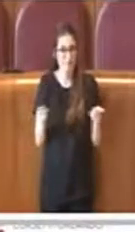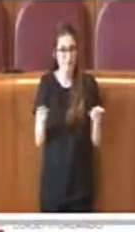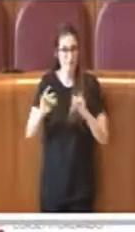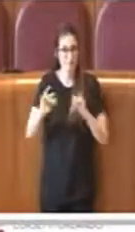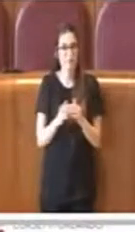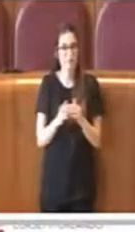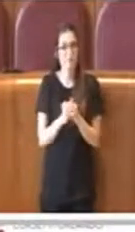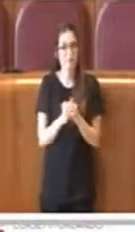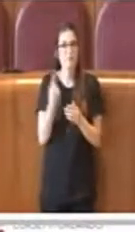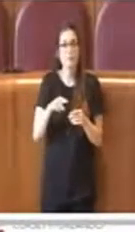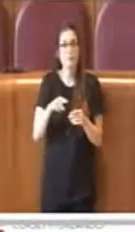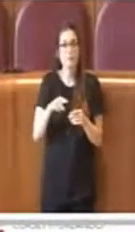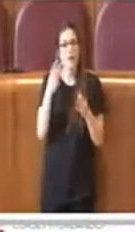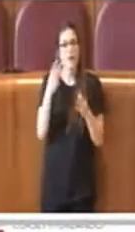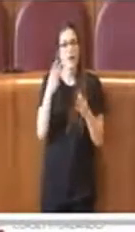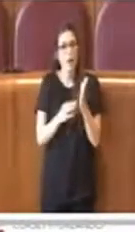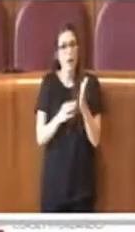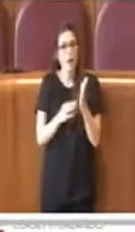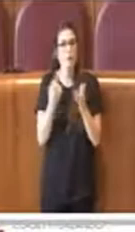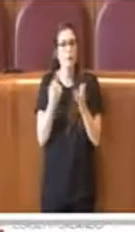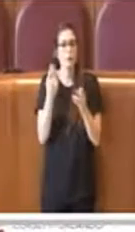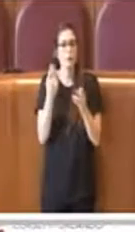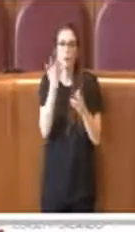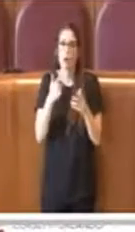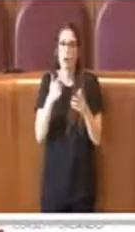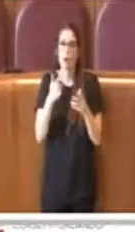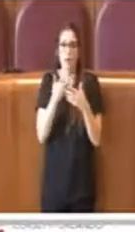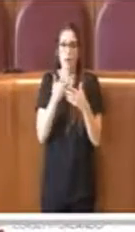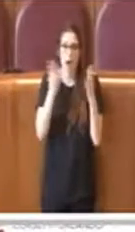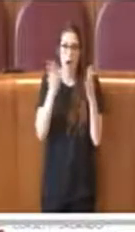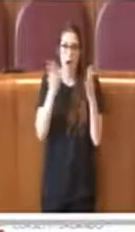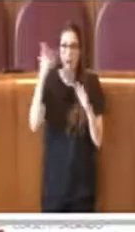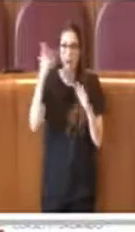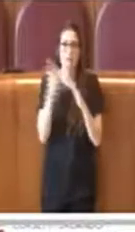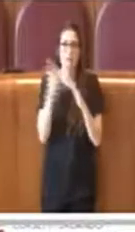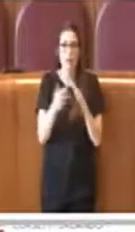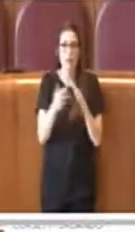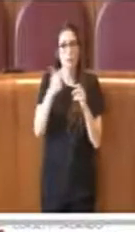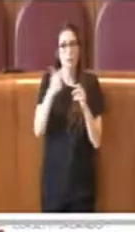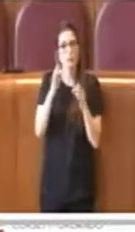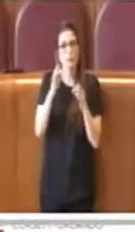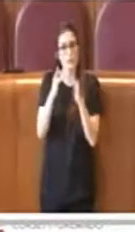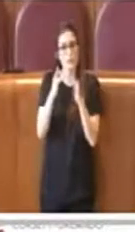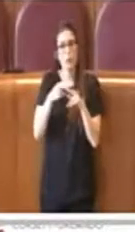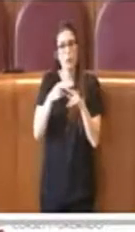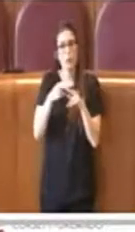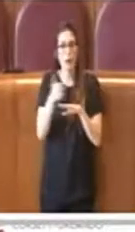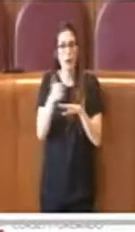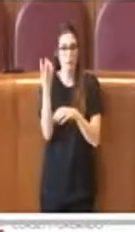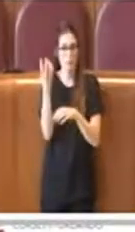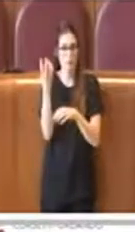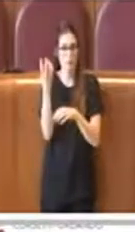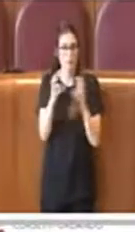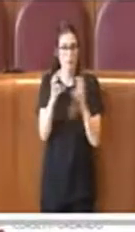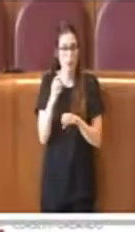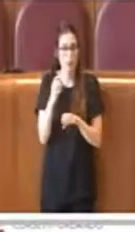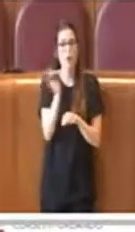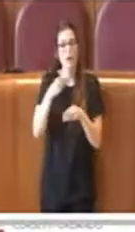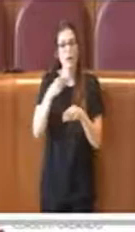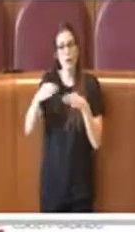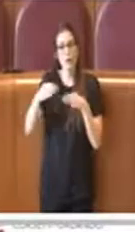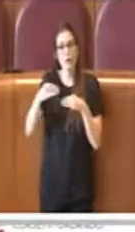che guarda anche molto alla trasparenza attraverso le pubblicazioni sul sito di Roma Capitale, attraverso l'invio di